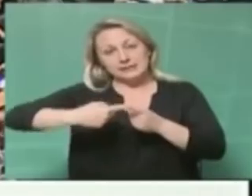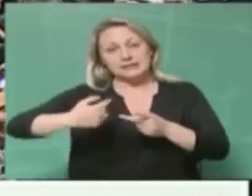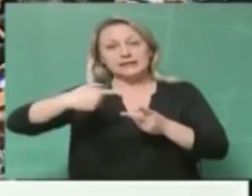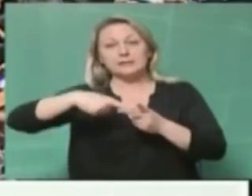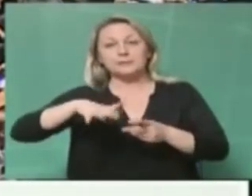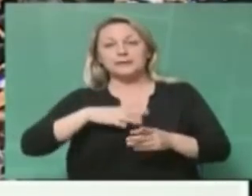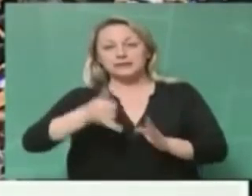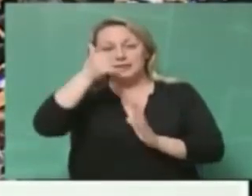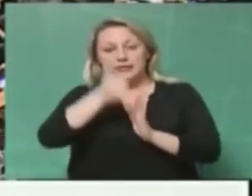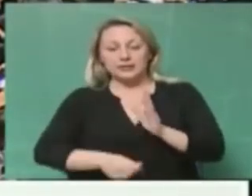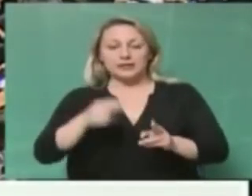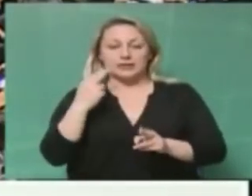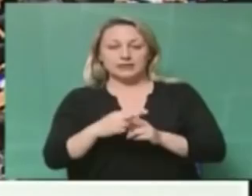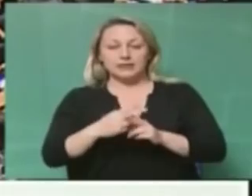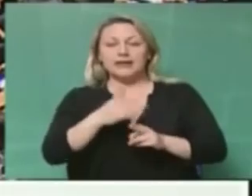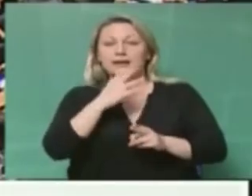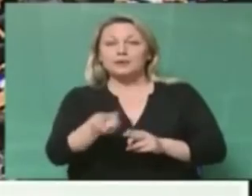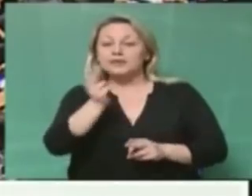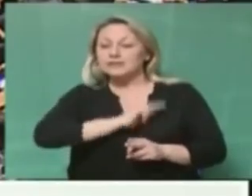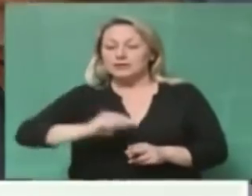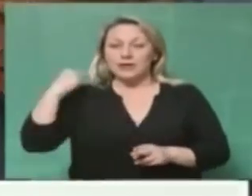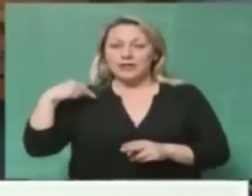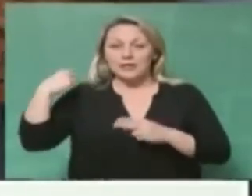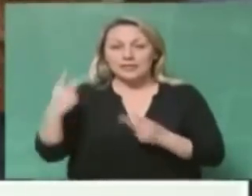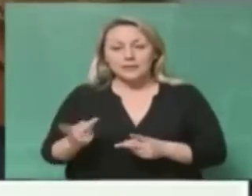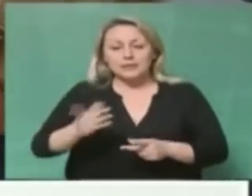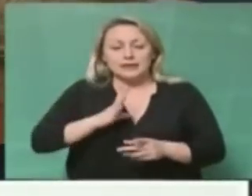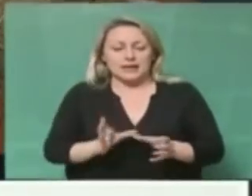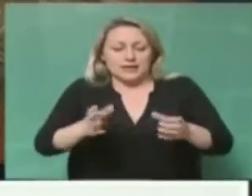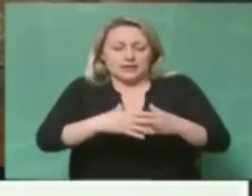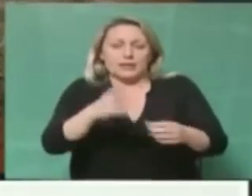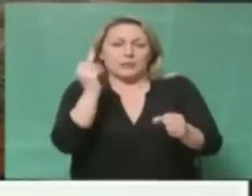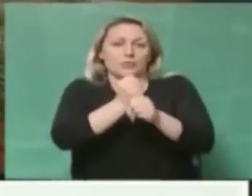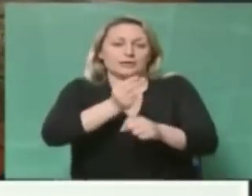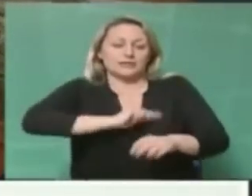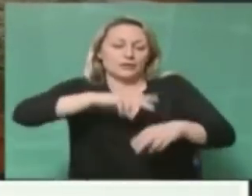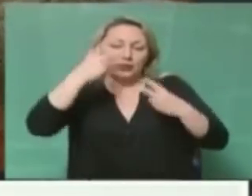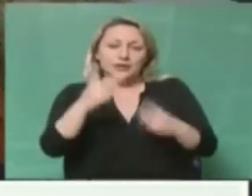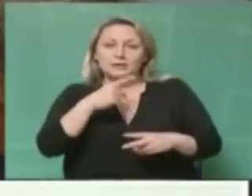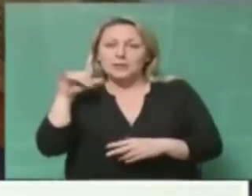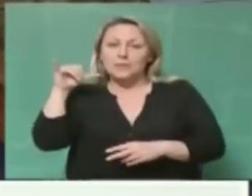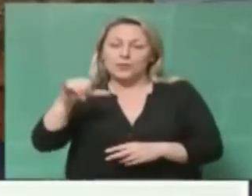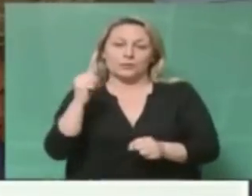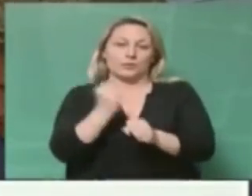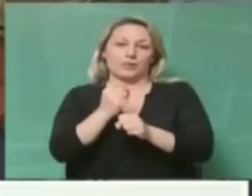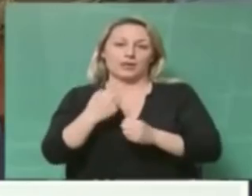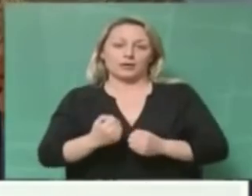τα συμφέροντα του Δήμου και τα συμφέροντα του λαού της πόλης και τα συμφέροντα του συγκεκριμένου βέβαια γιατί θα έχουν μια μόνιμη και σταθερή δουλειά.